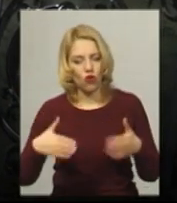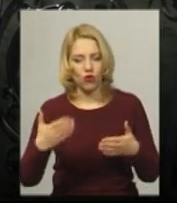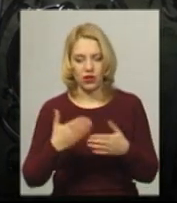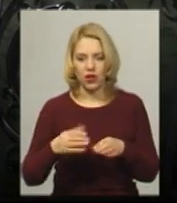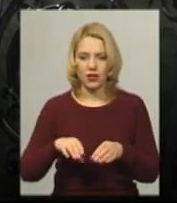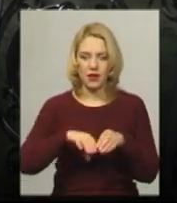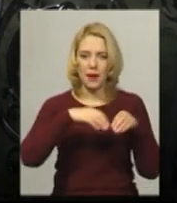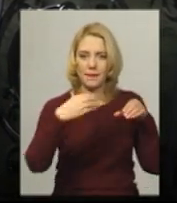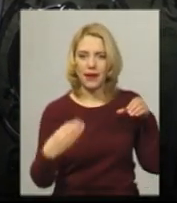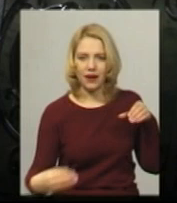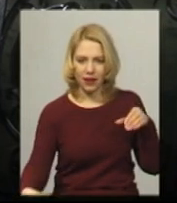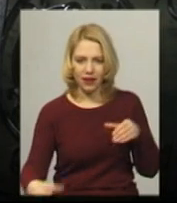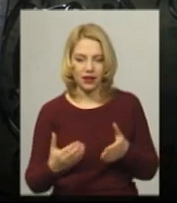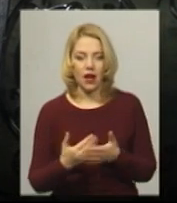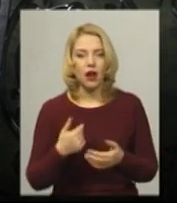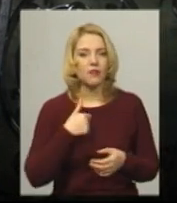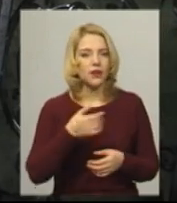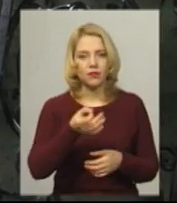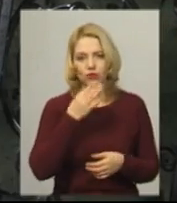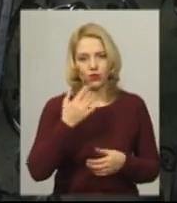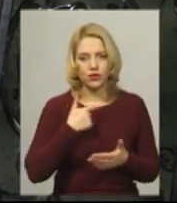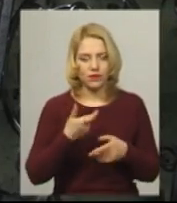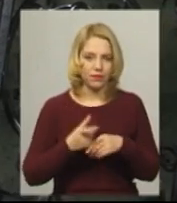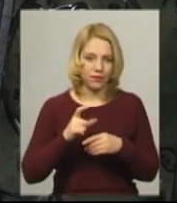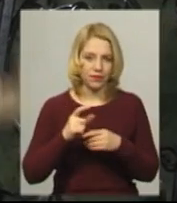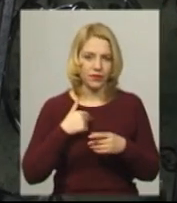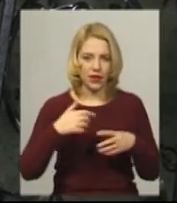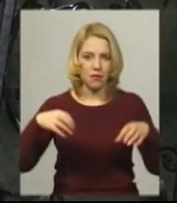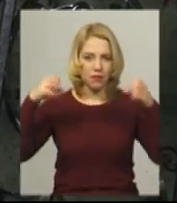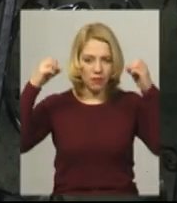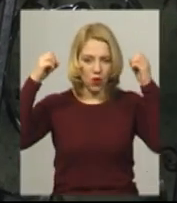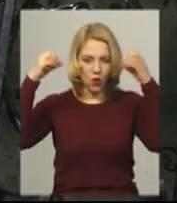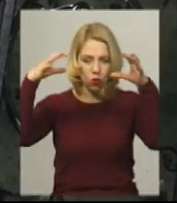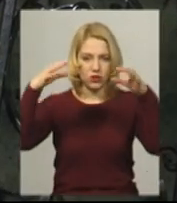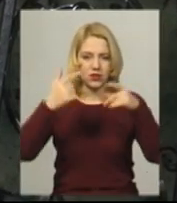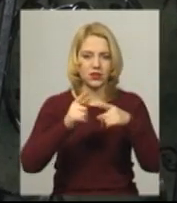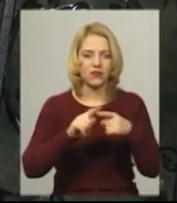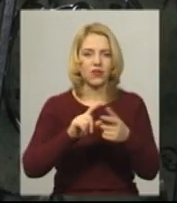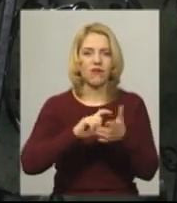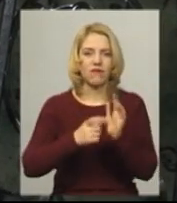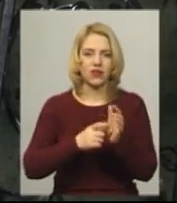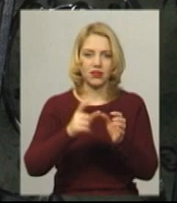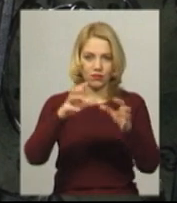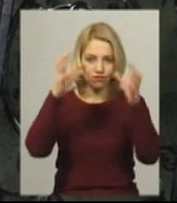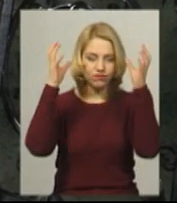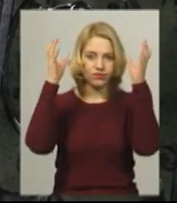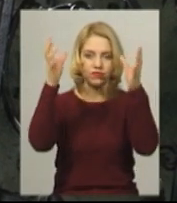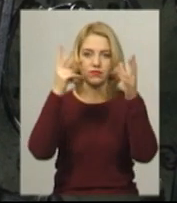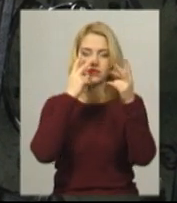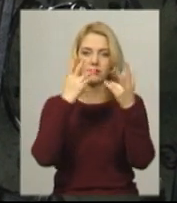подобаються люстри, відверто скажу. Це те, що ставиться в квартирі, це ставиться в самому видному місці, це